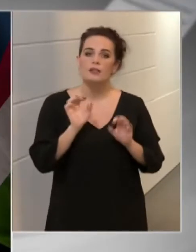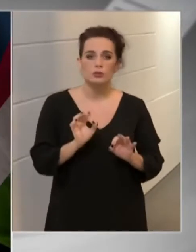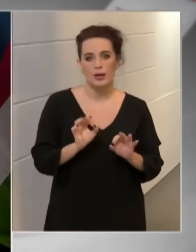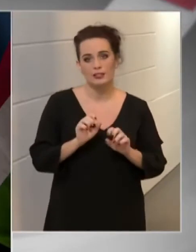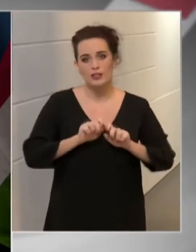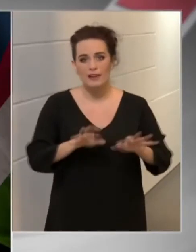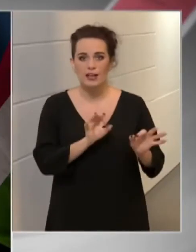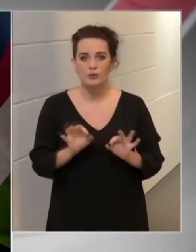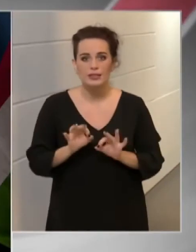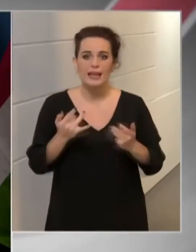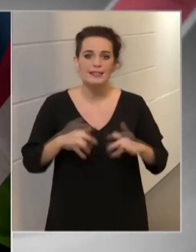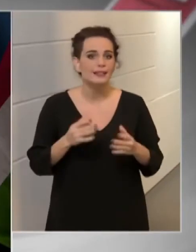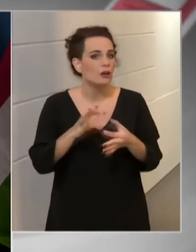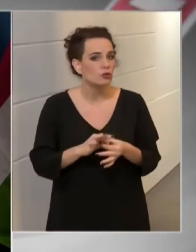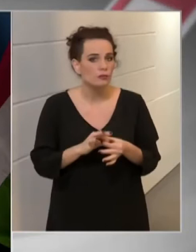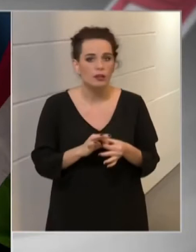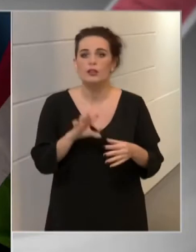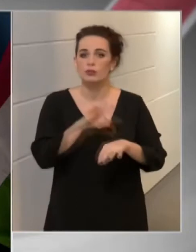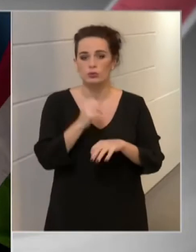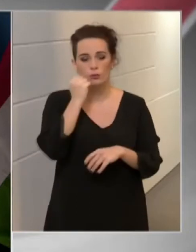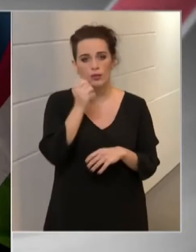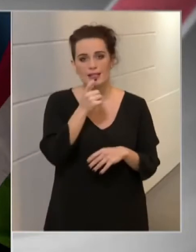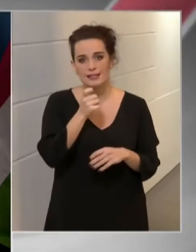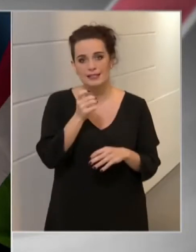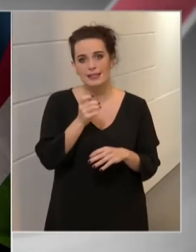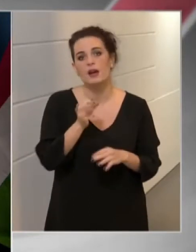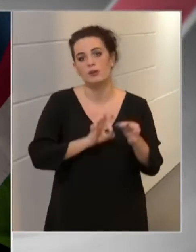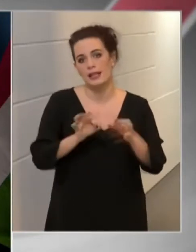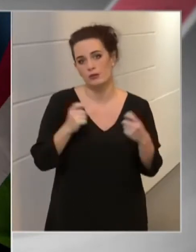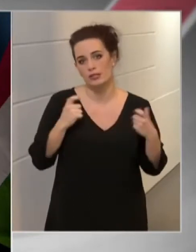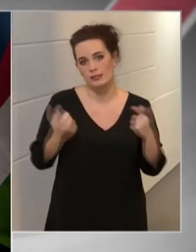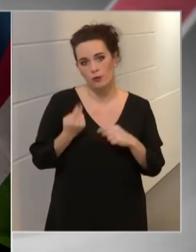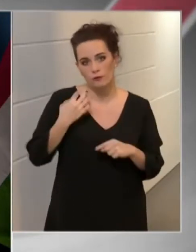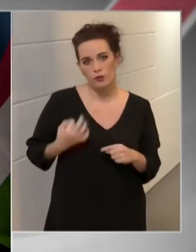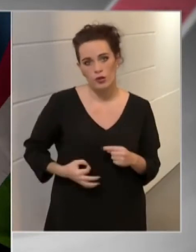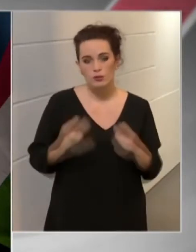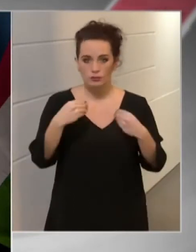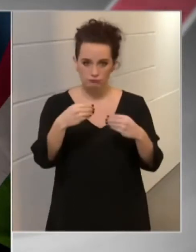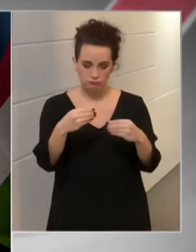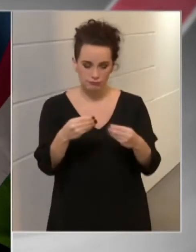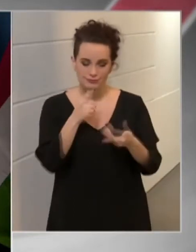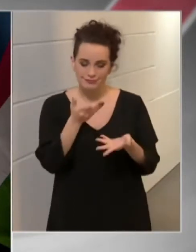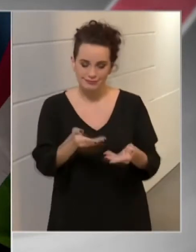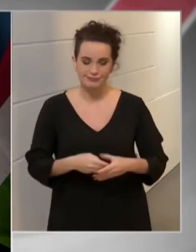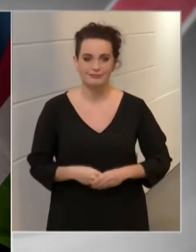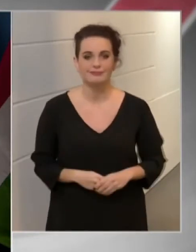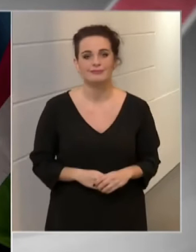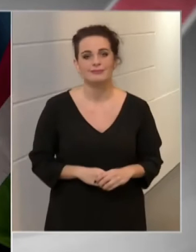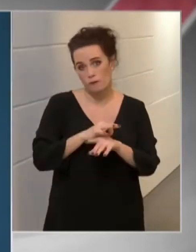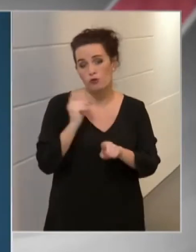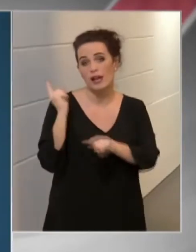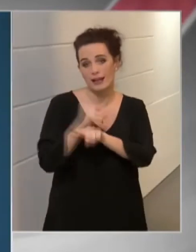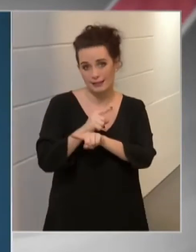az ország 56 településén kezdődtek meg a járőrőzési feladatok. Tájékoztatójában az országos